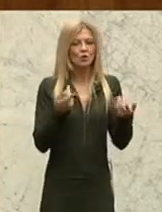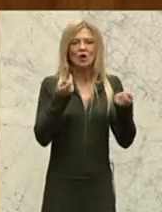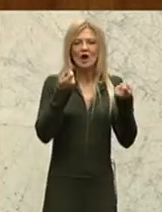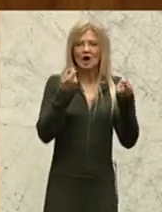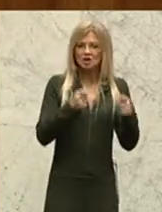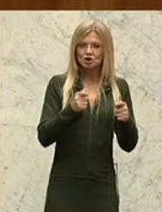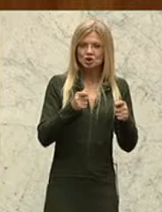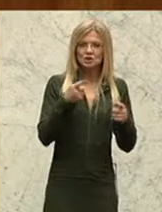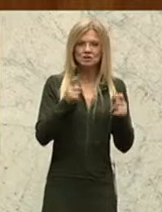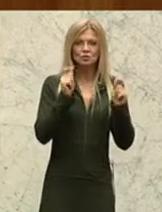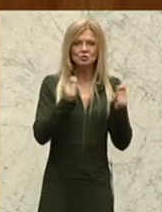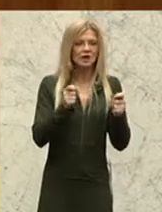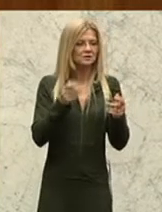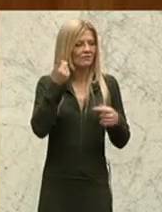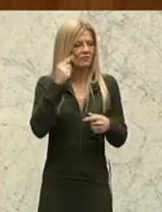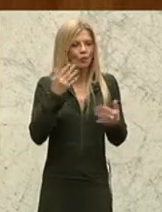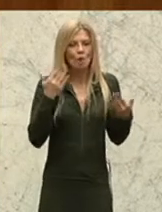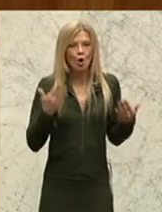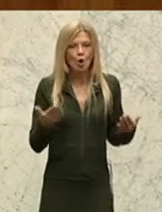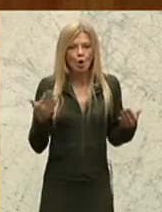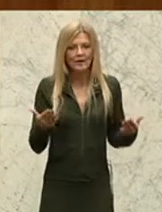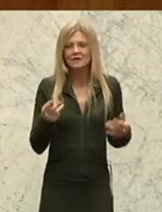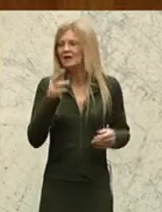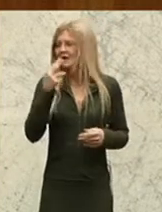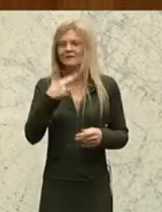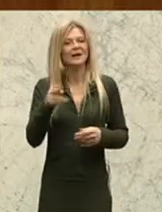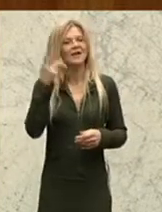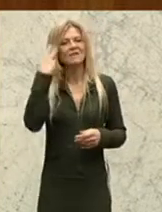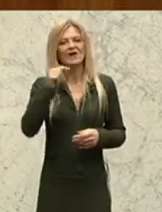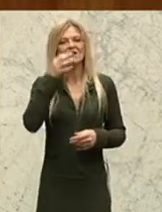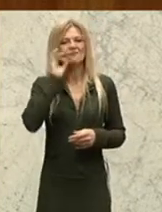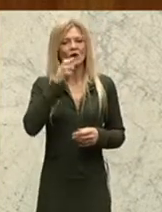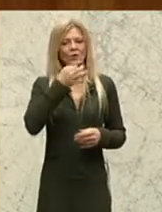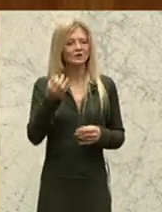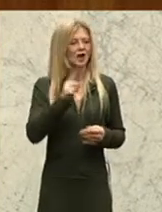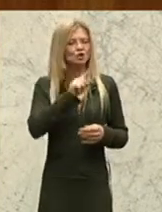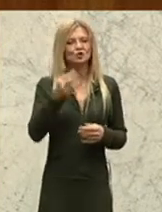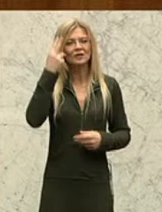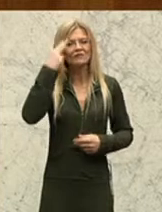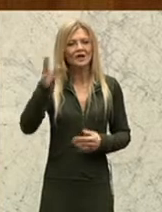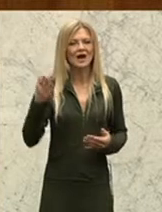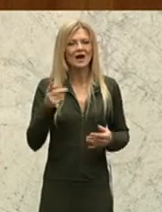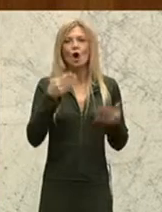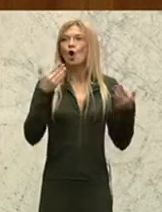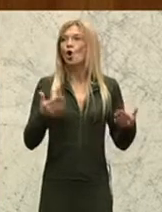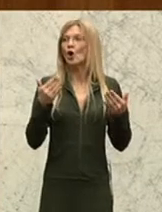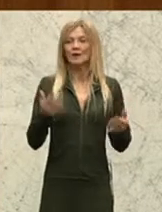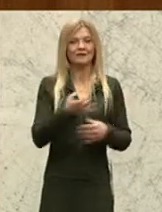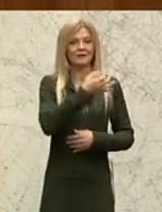Fristsetzungsantrag gerade heute gestellt. Nicht wegen des Frauentages, sondern weil am heutigen Tag der EU